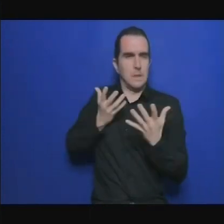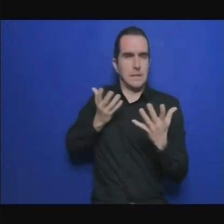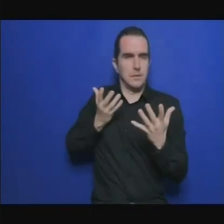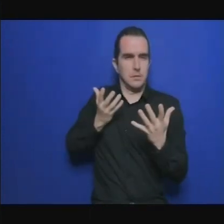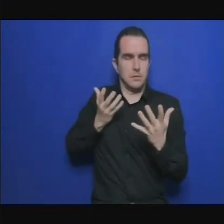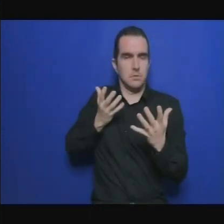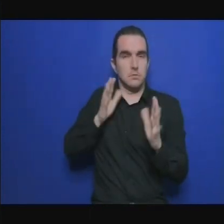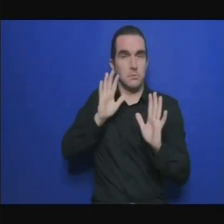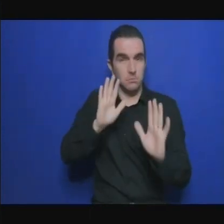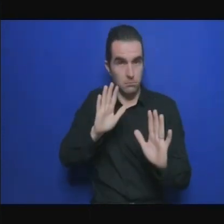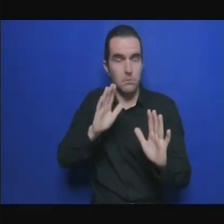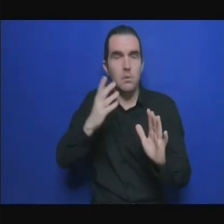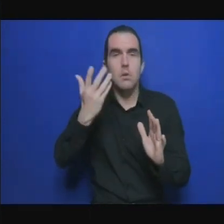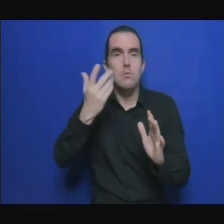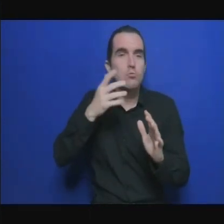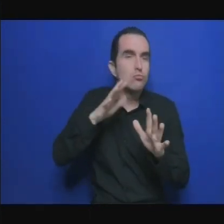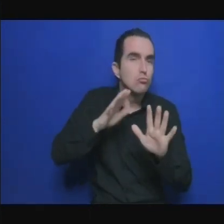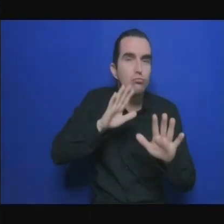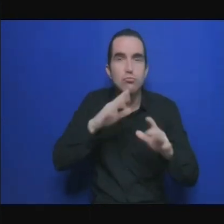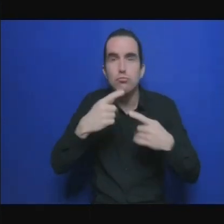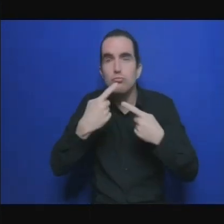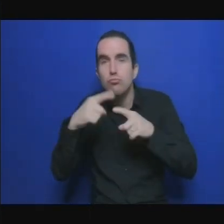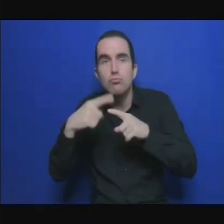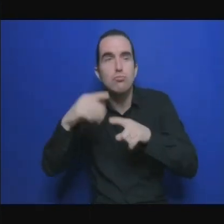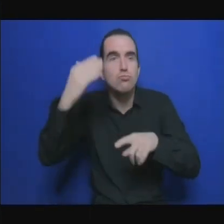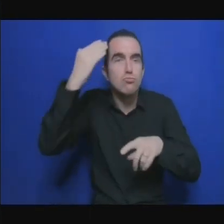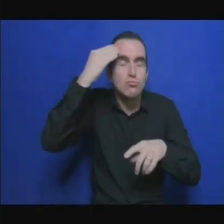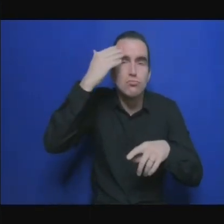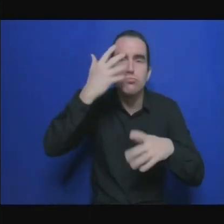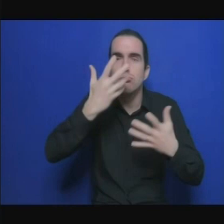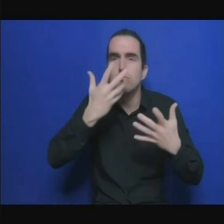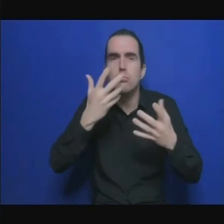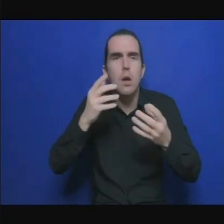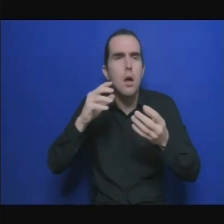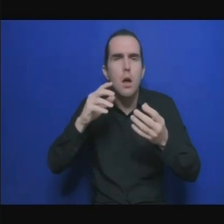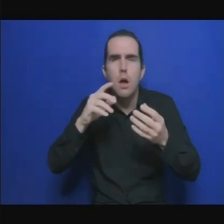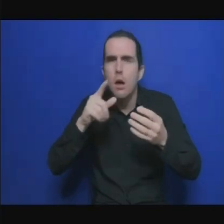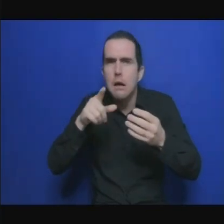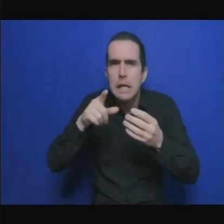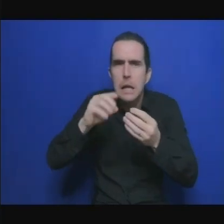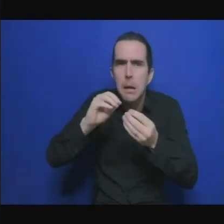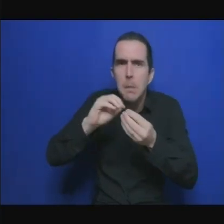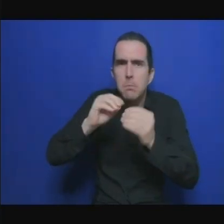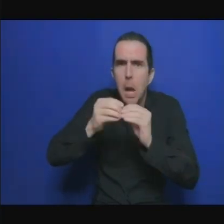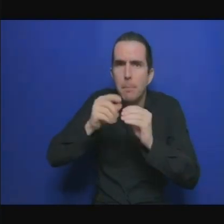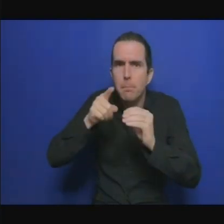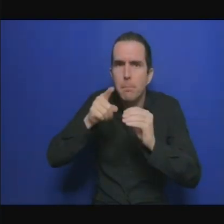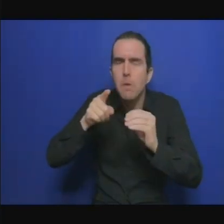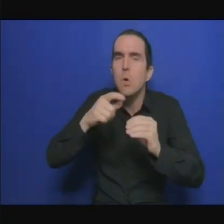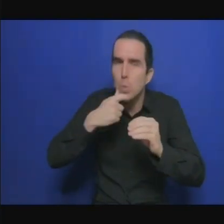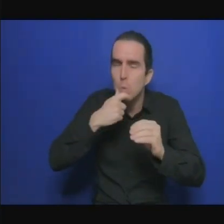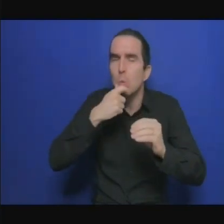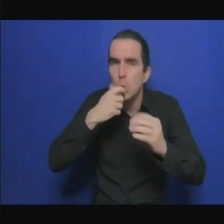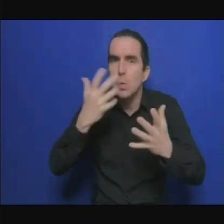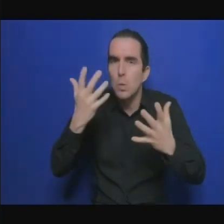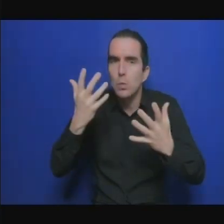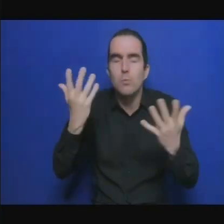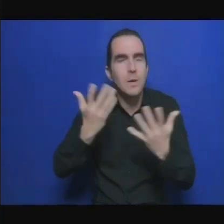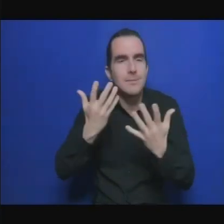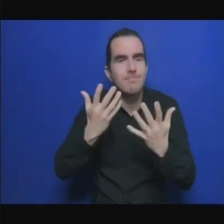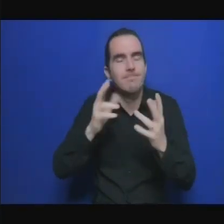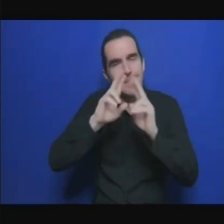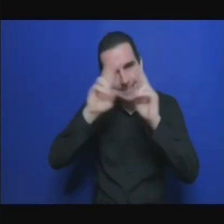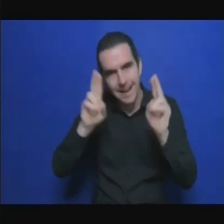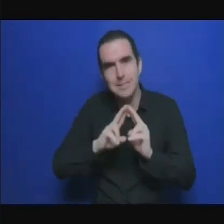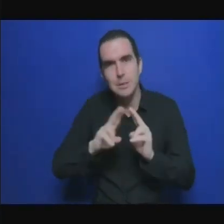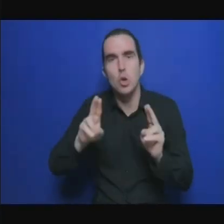fait de ce côté là pour avoir plus d'experts mais il est important de poursuivre ce travail pour